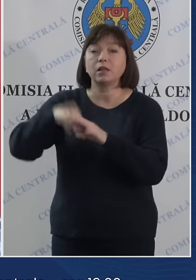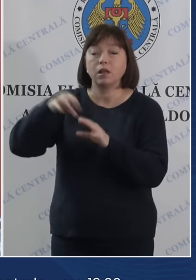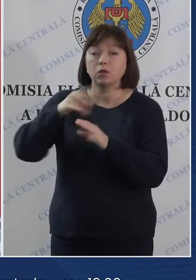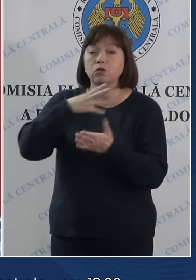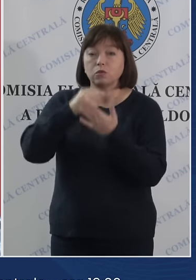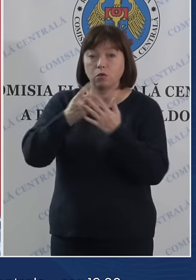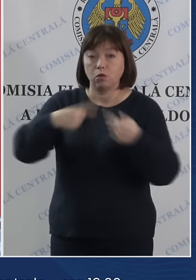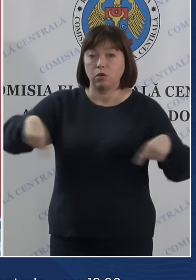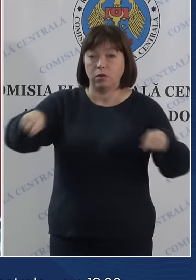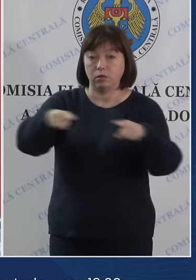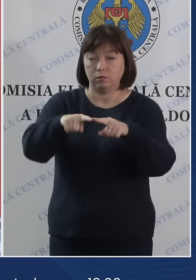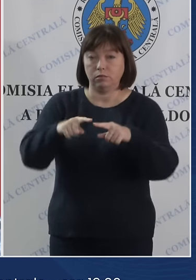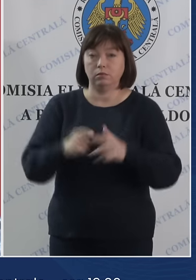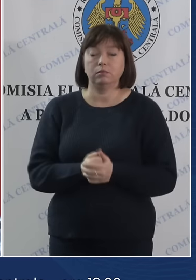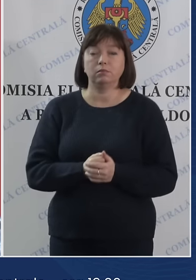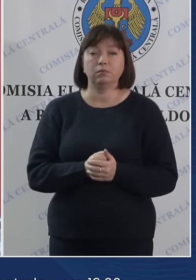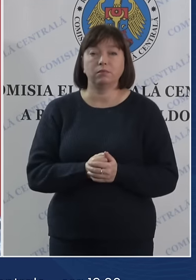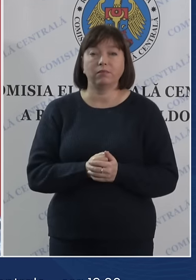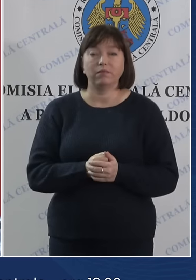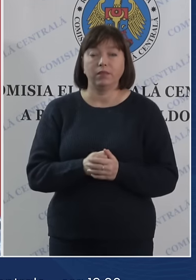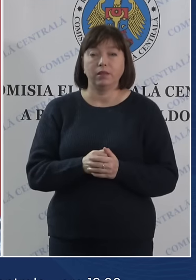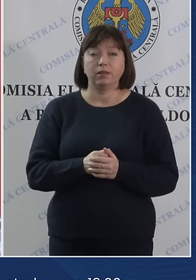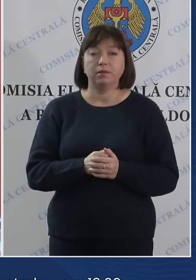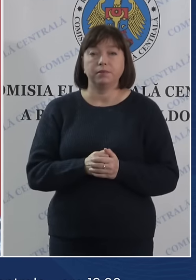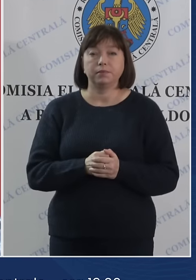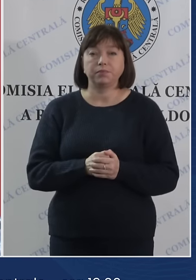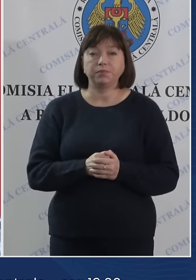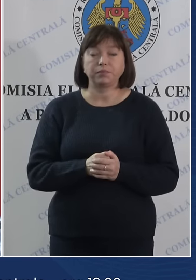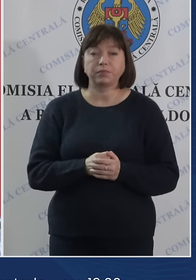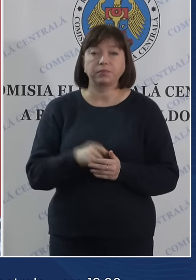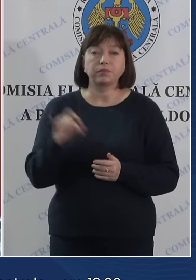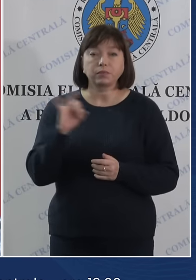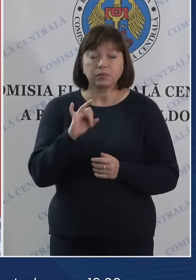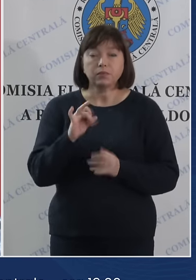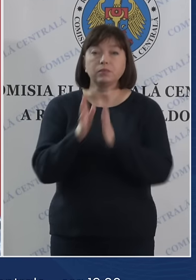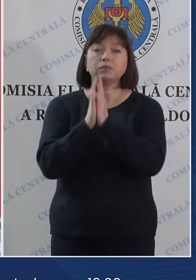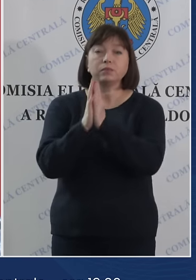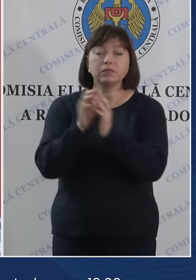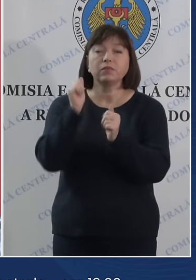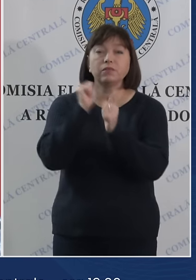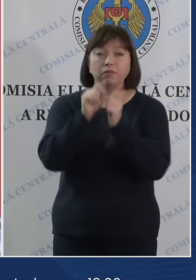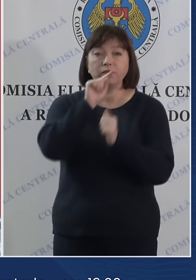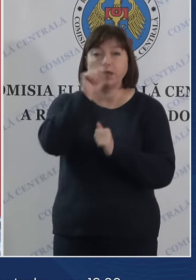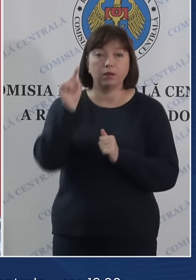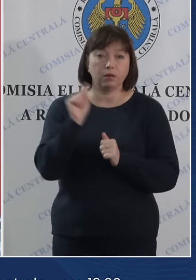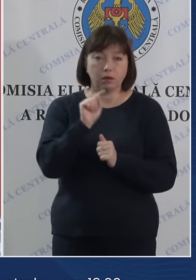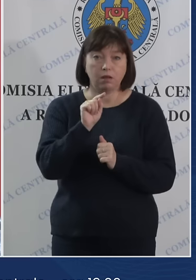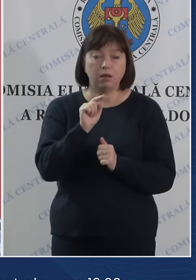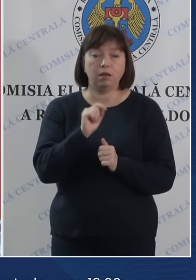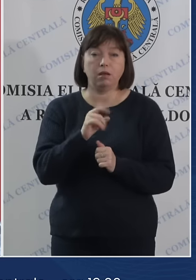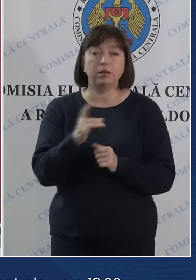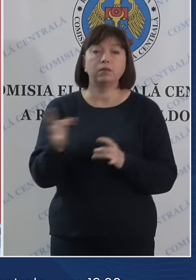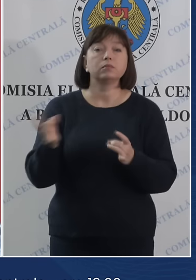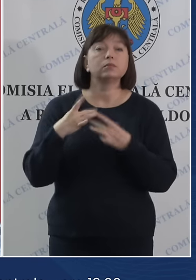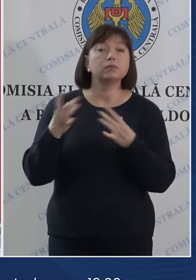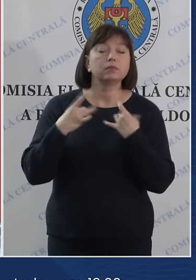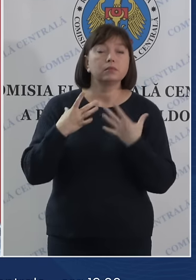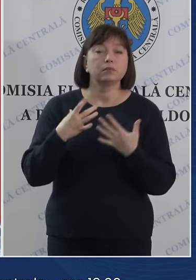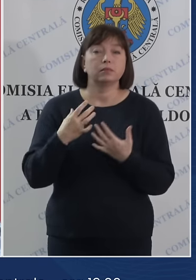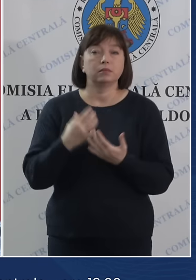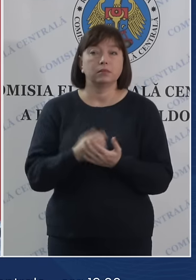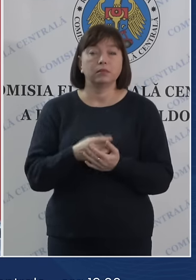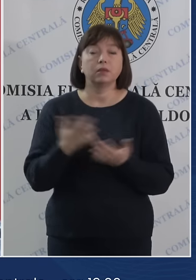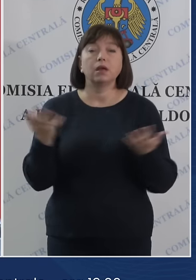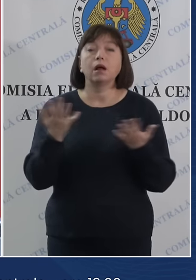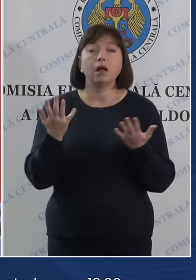de Circunscripție din teritoriu și îi rog pe fiecare din ei să ne relateze despre